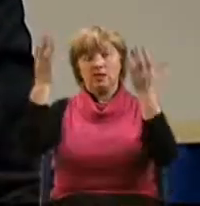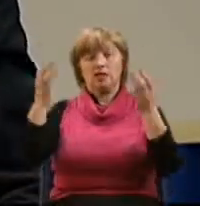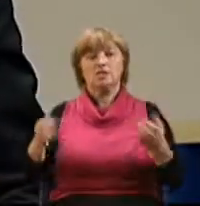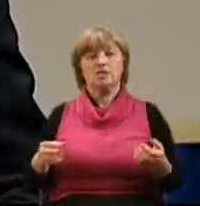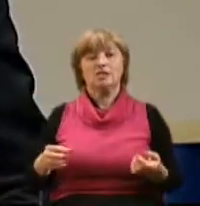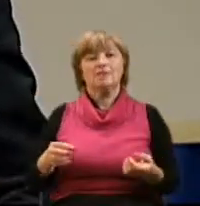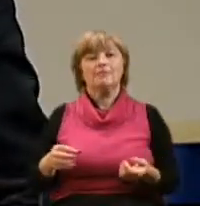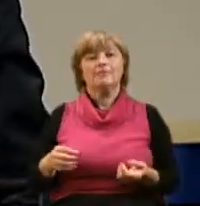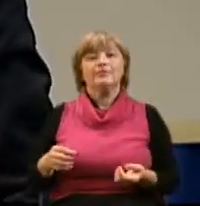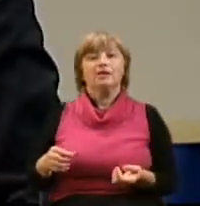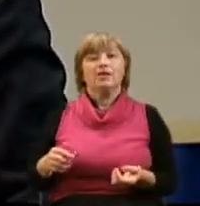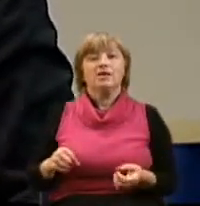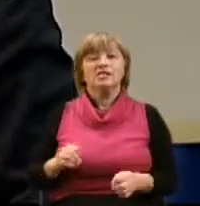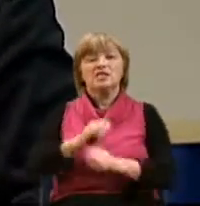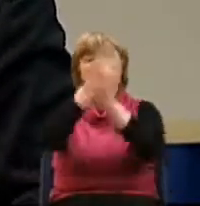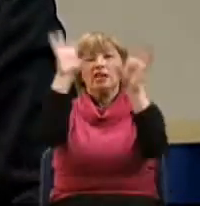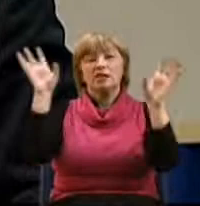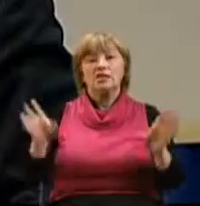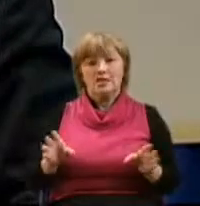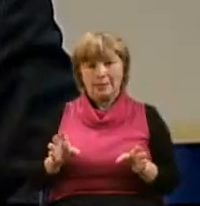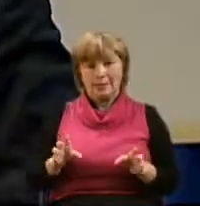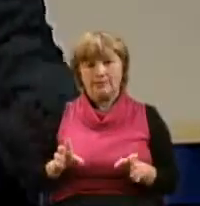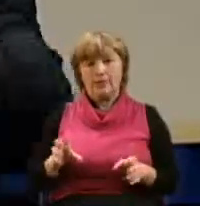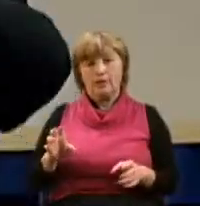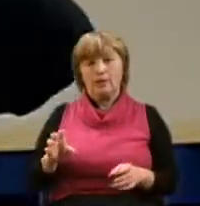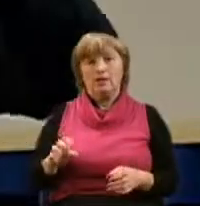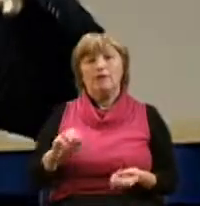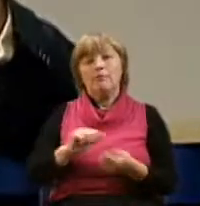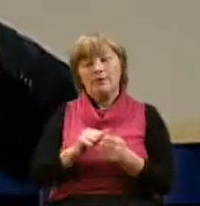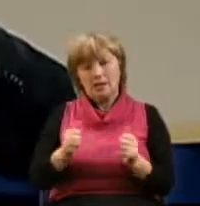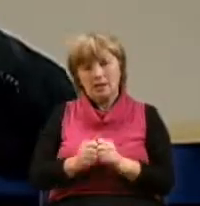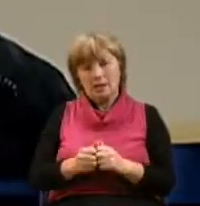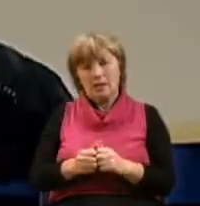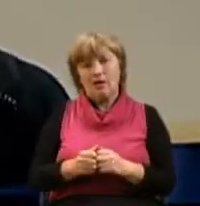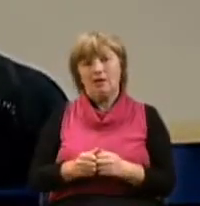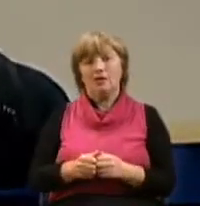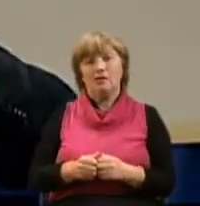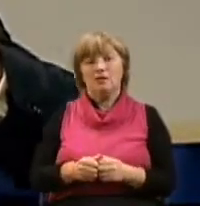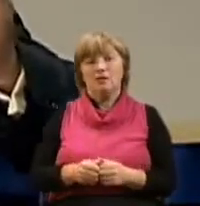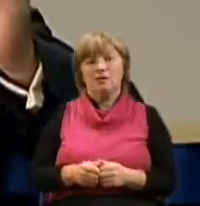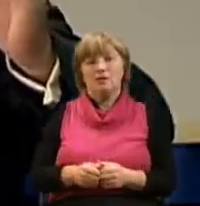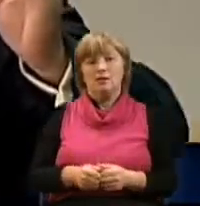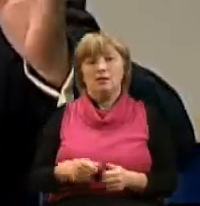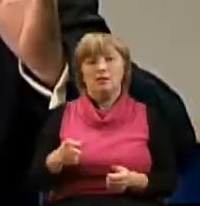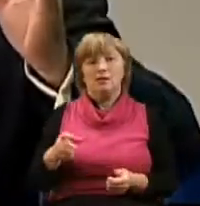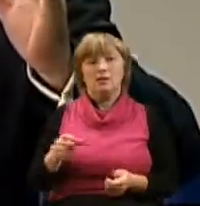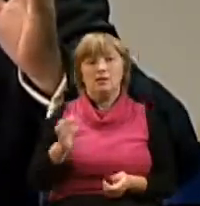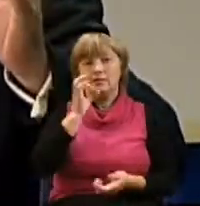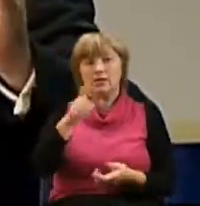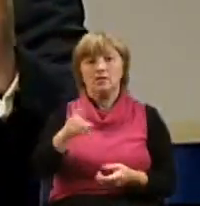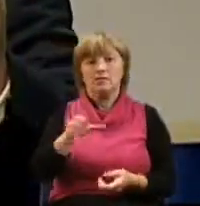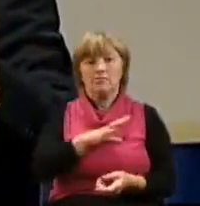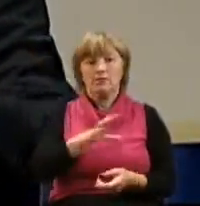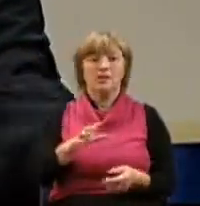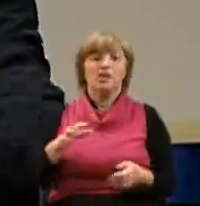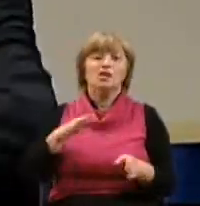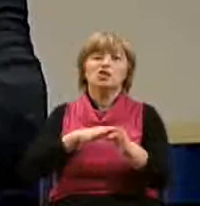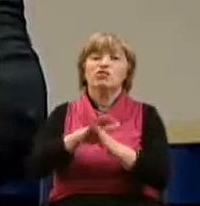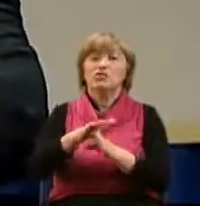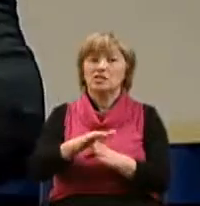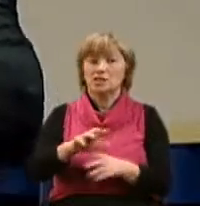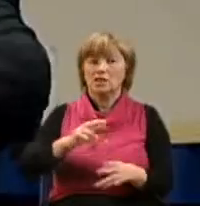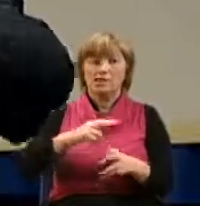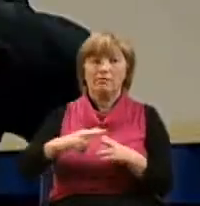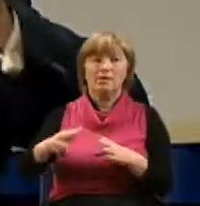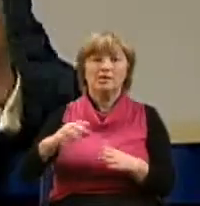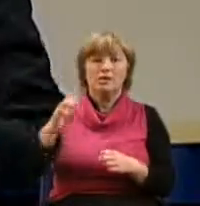святых прошлых веков, в том числе Петра, делая ореол над этими людьми, что они были совершенны, беспорочны, что